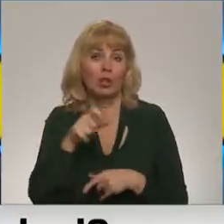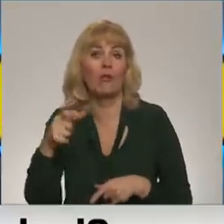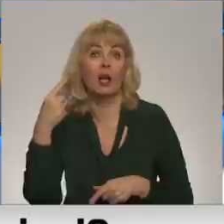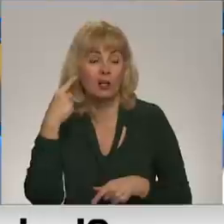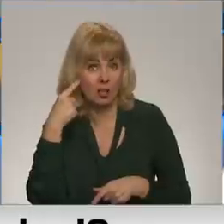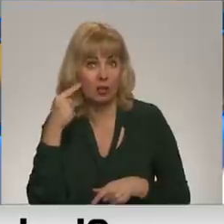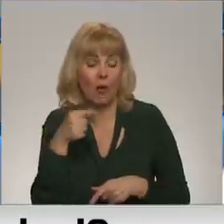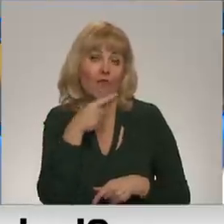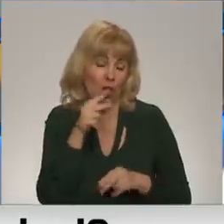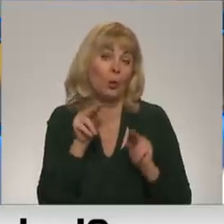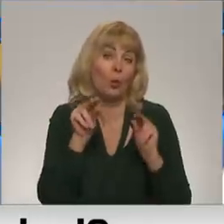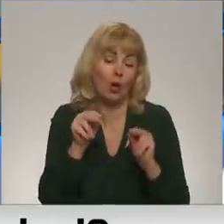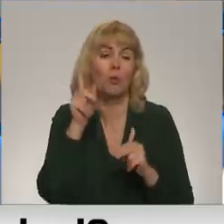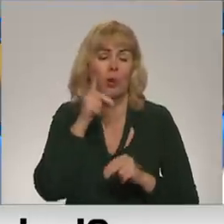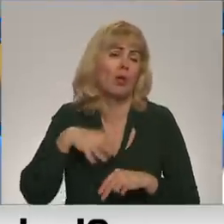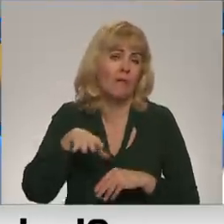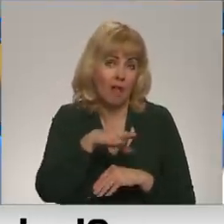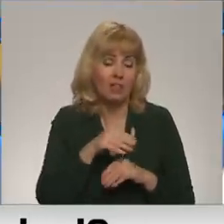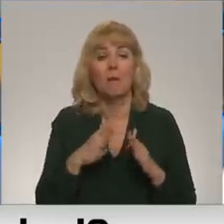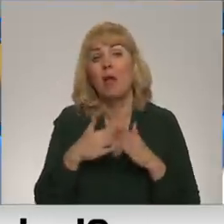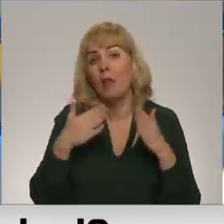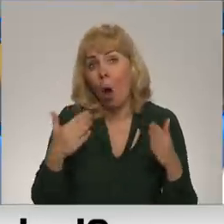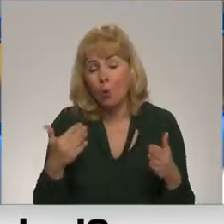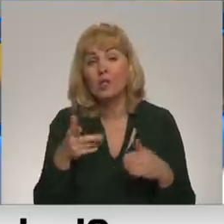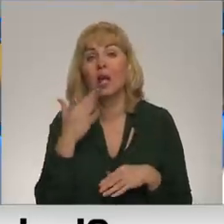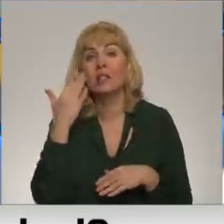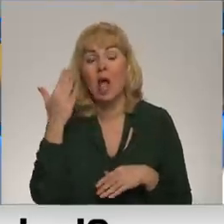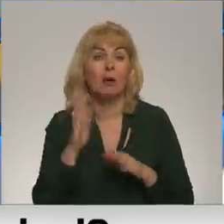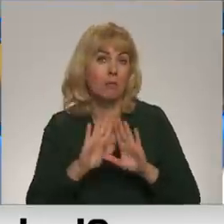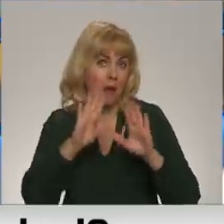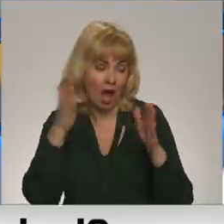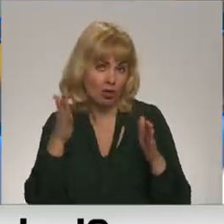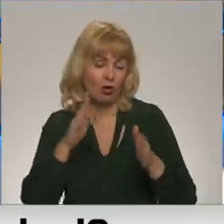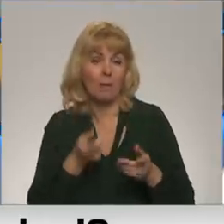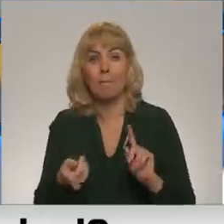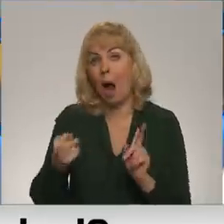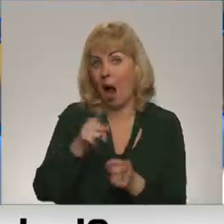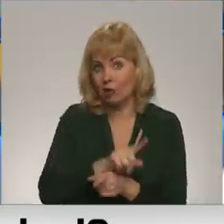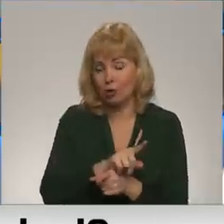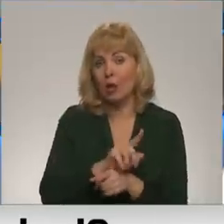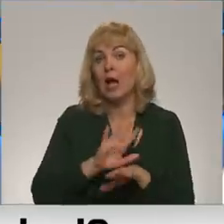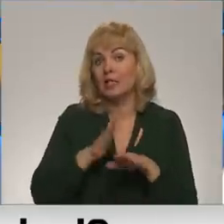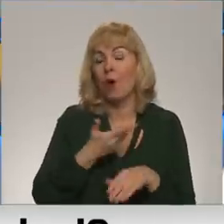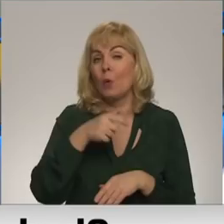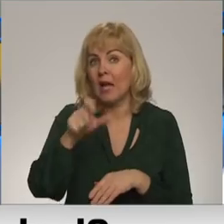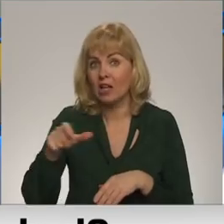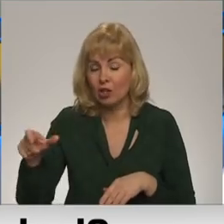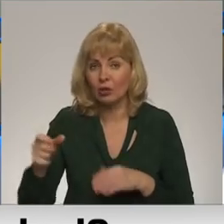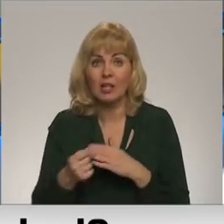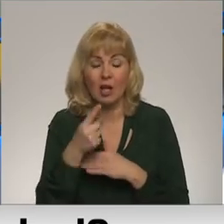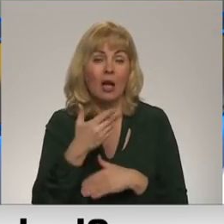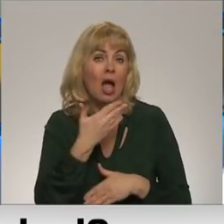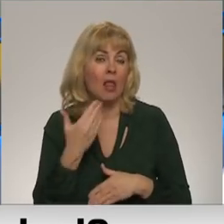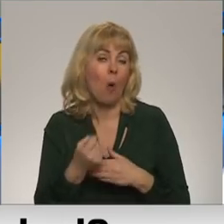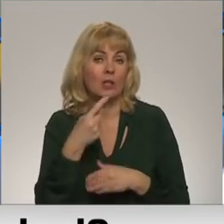visi, bet daudzi. Tā cerība, ka tagad pēkšņi strauji iznavusies Krievis izjūtēm izdarīt to, kas nav sanācis pēdējos